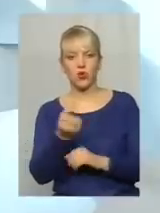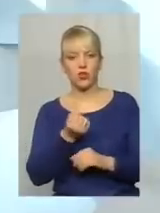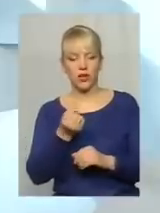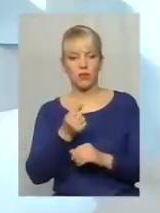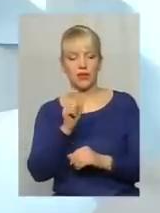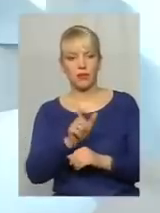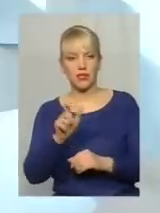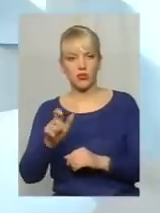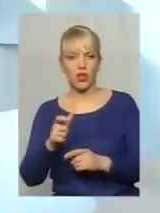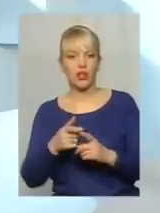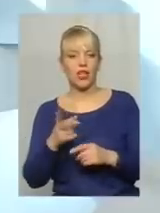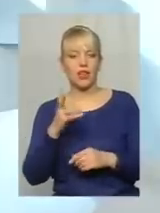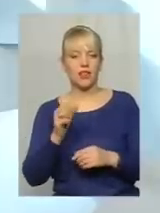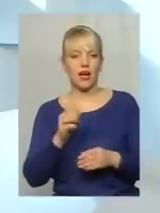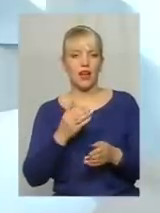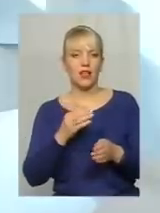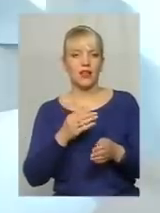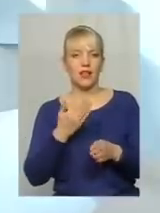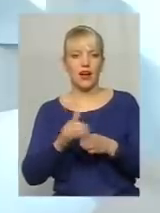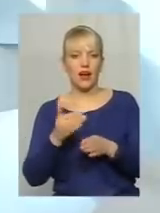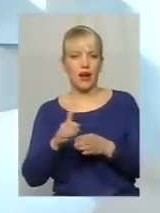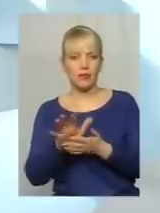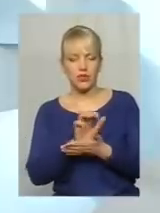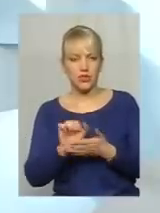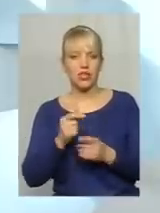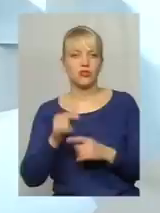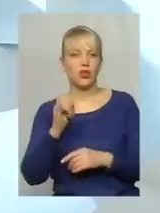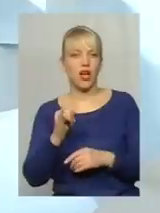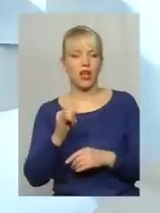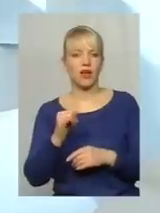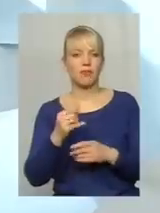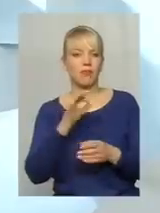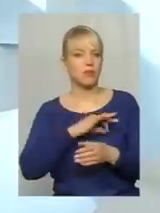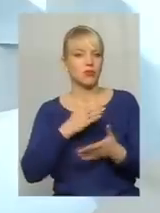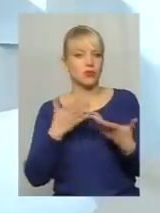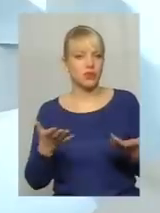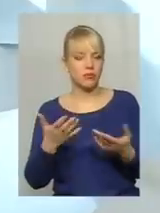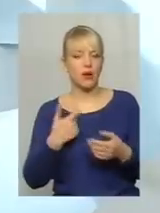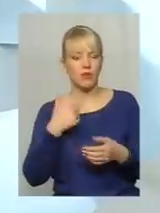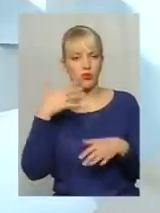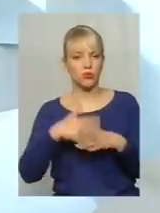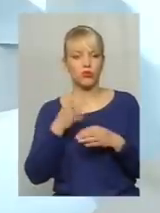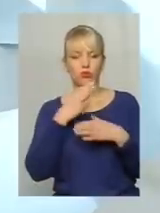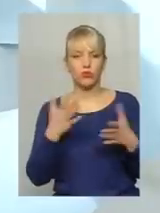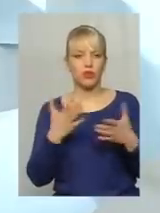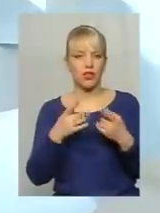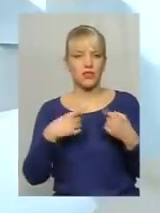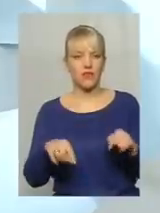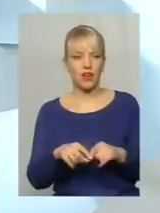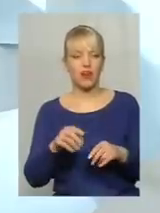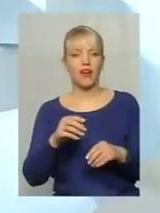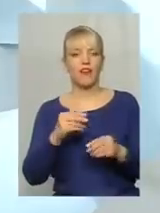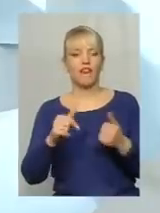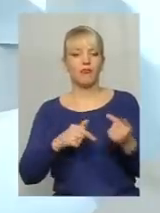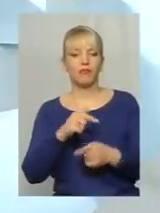амортизацію, а прибутку немає. Ми розуміємо, що будь-яка сфера в бізнесі, яка має,